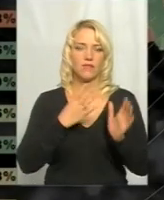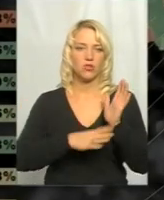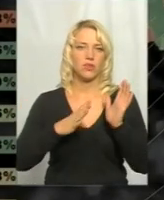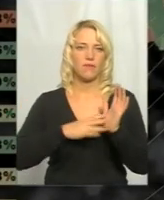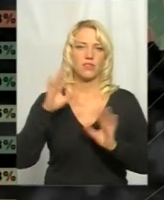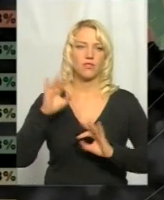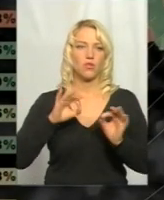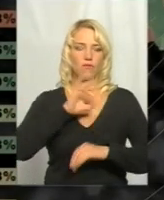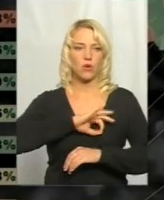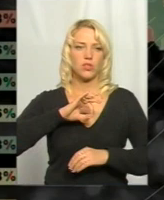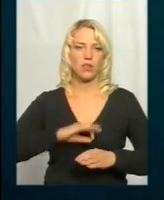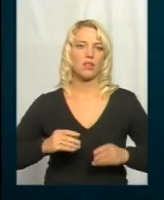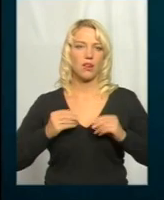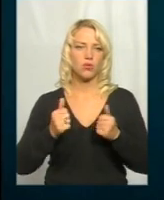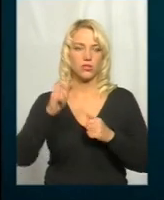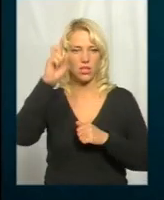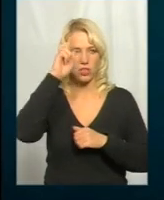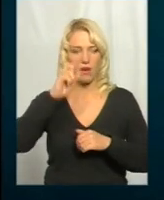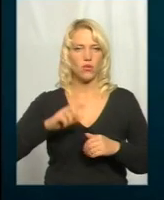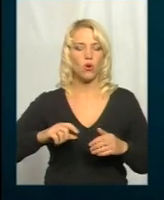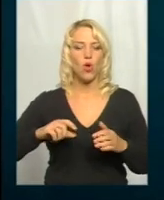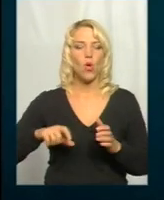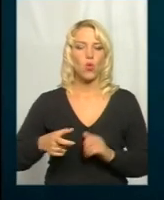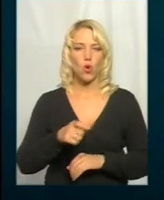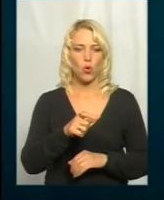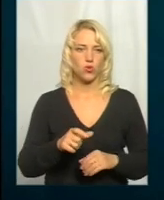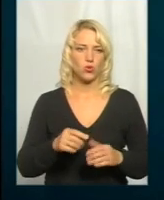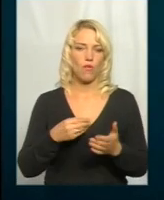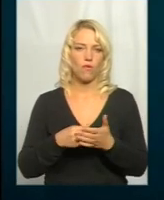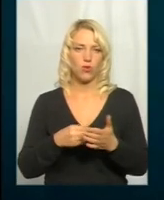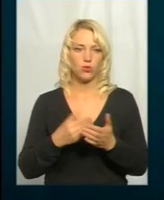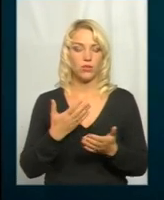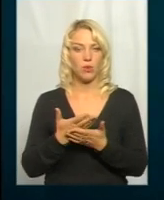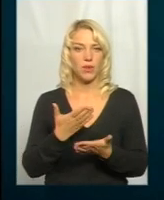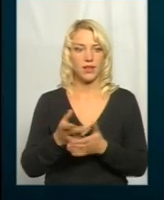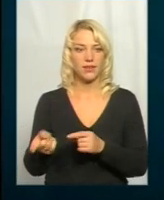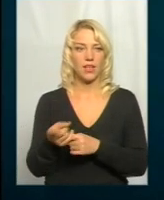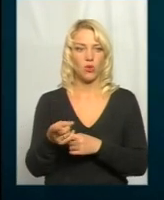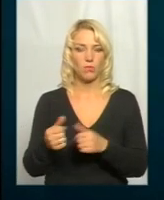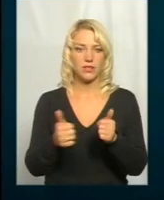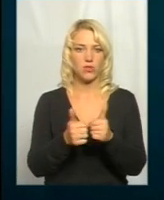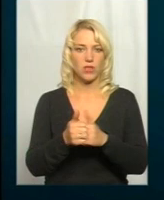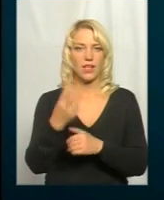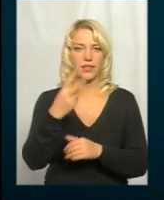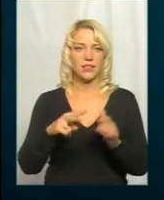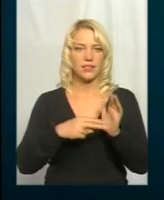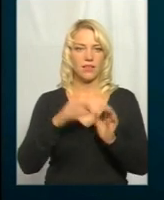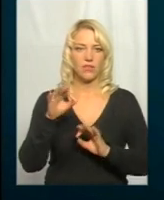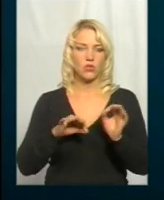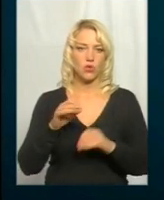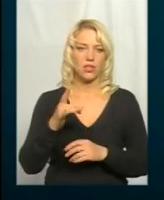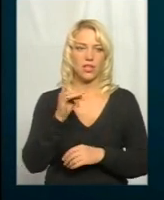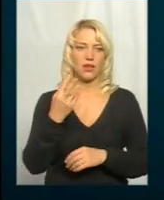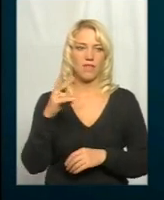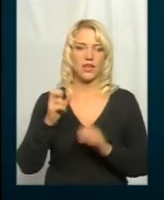використання коштів ДДФ. До прикладу, сусідня Тернопільська – 37%, Рівненська –